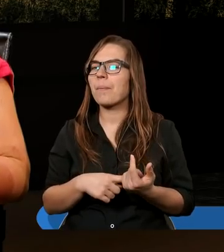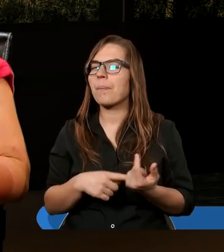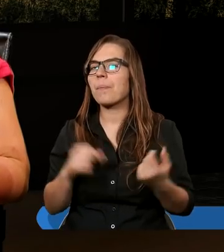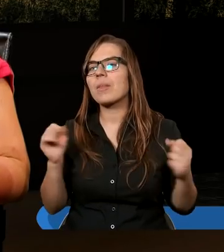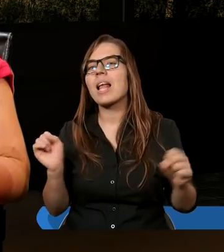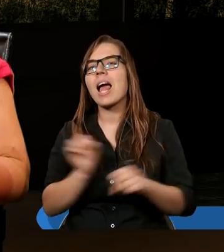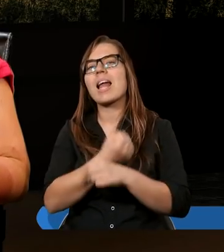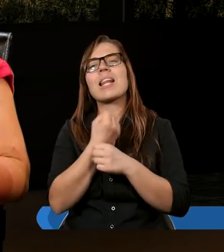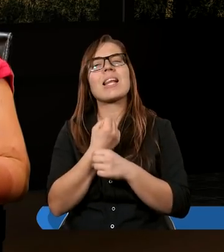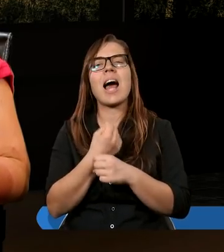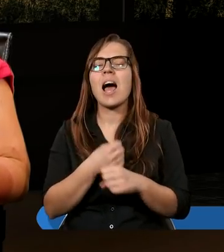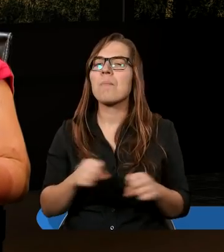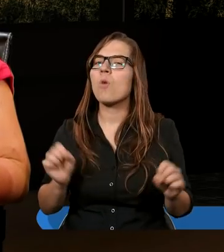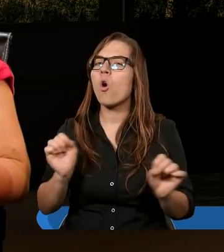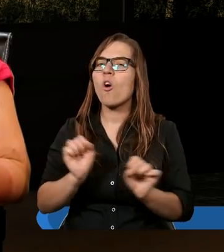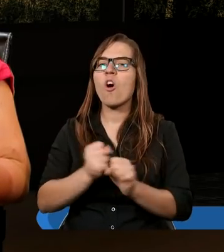niesamowite,